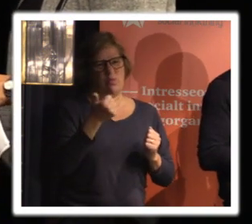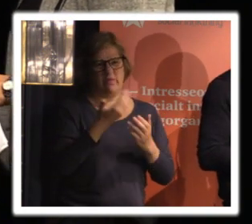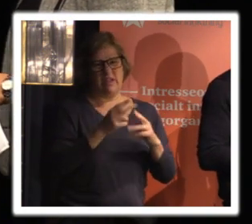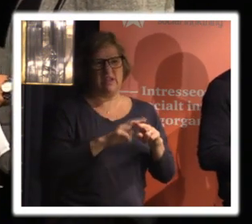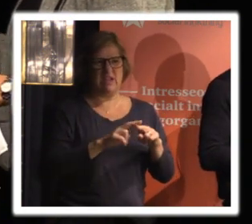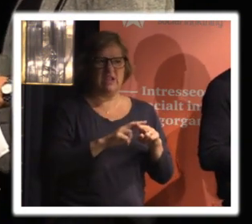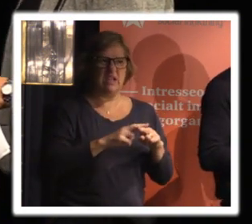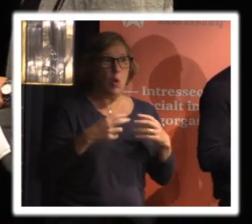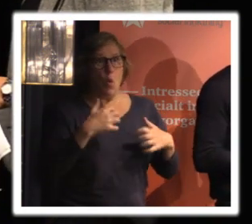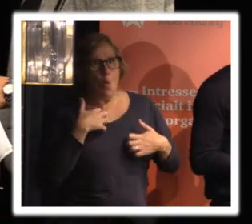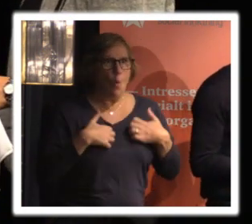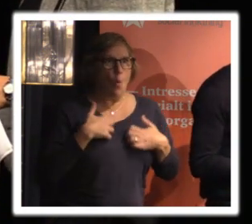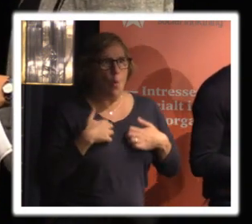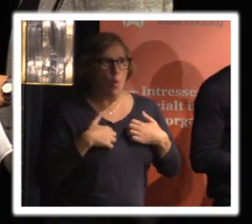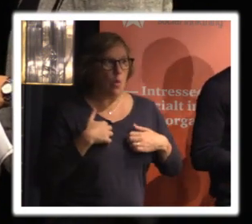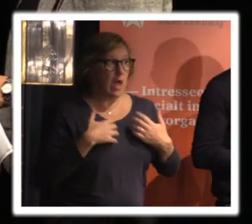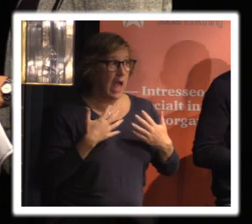böterna hur oroliga är ni?